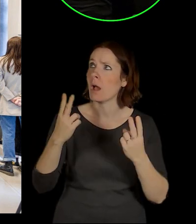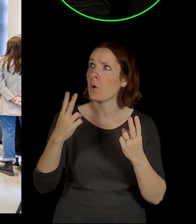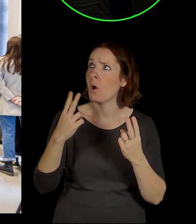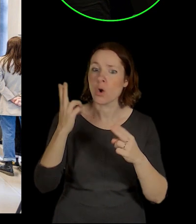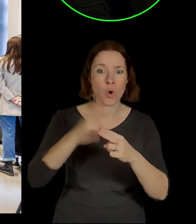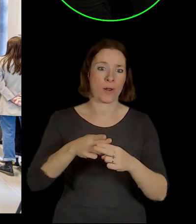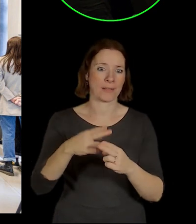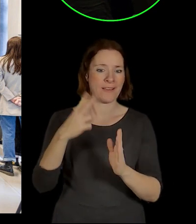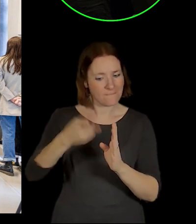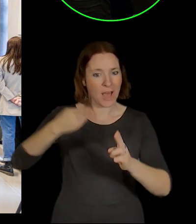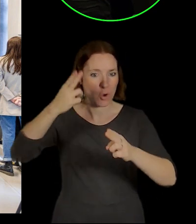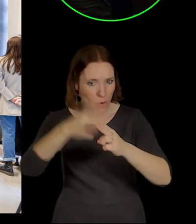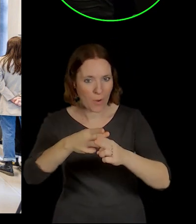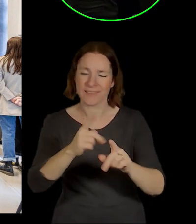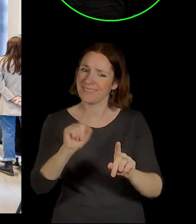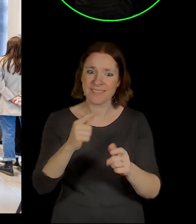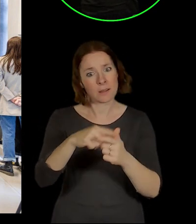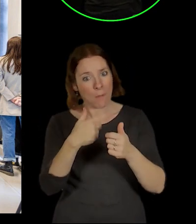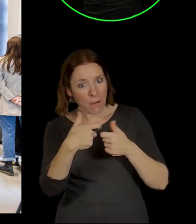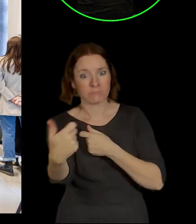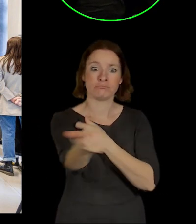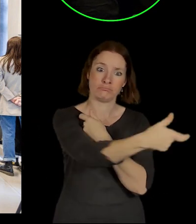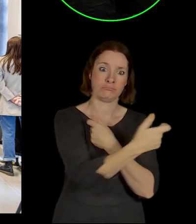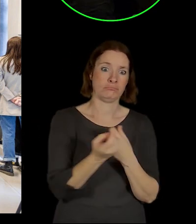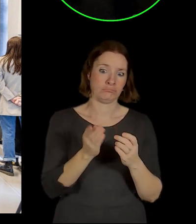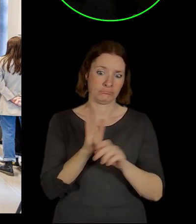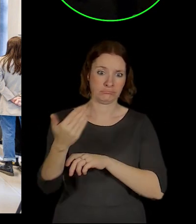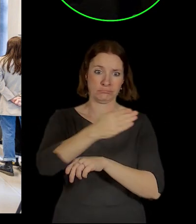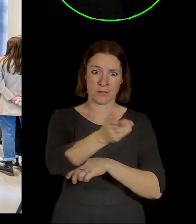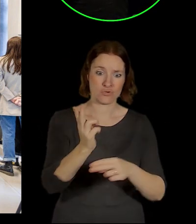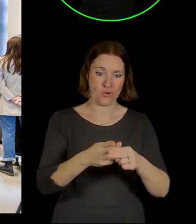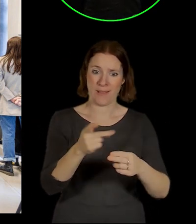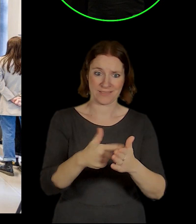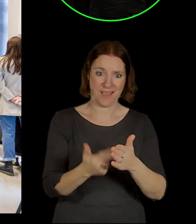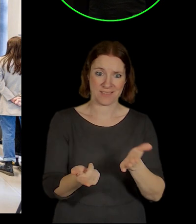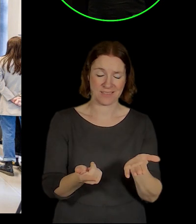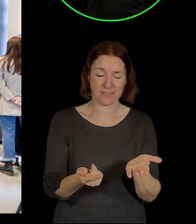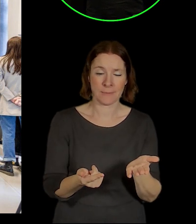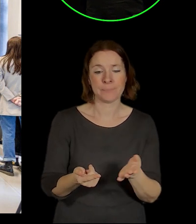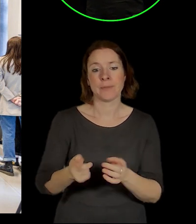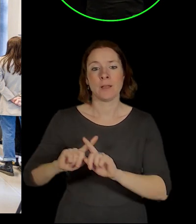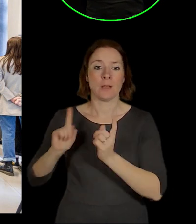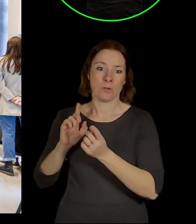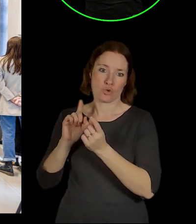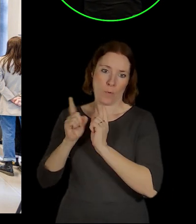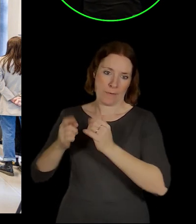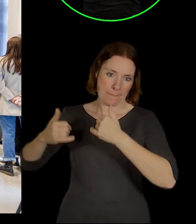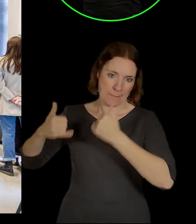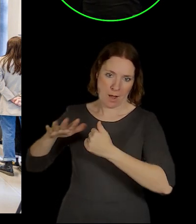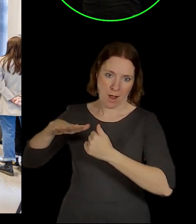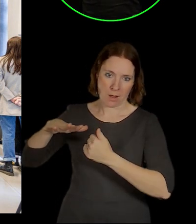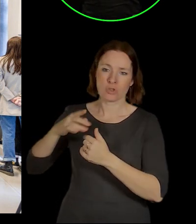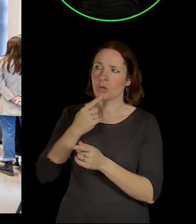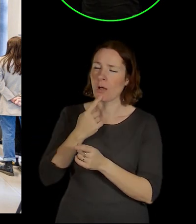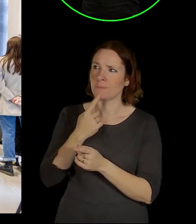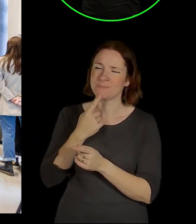ty spoje končejí, letodla přistávají, že otáčejí se tam ty autobusy. Dopravní podnik zase řekl, ale my to taky nebudeme měnit.